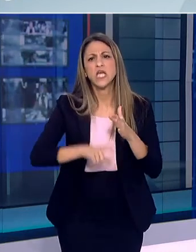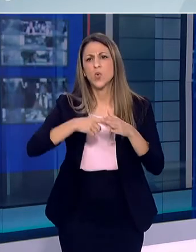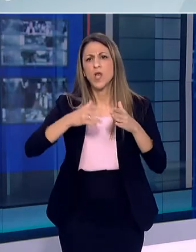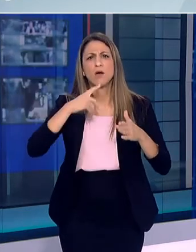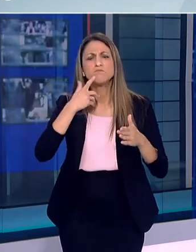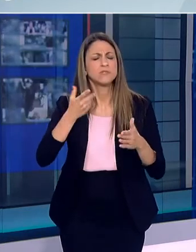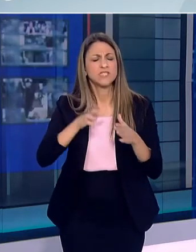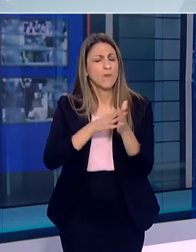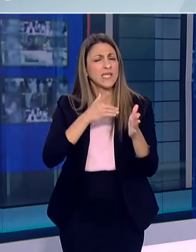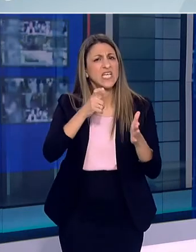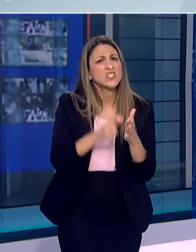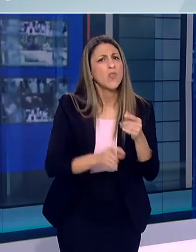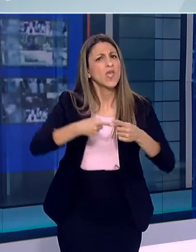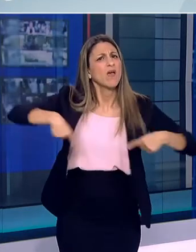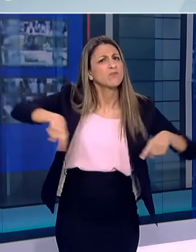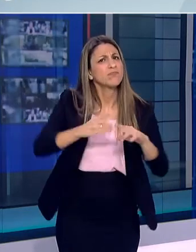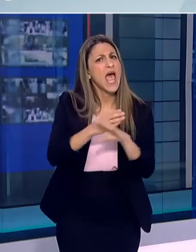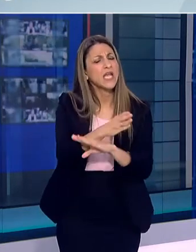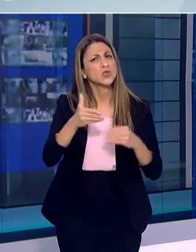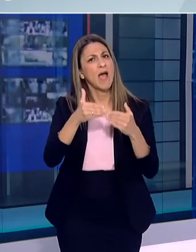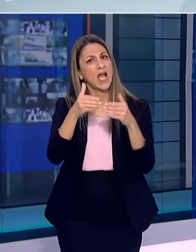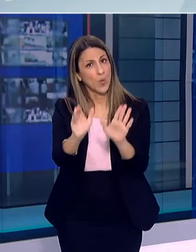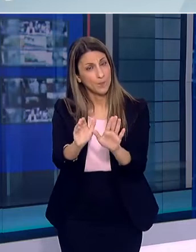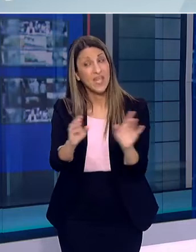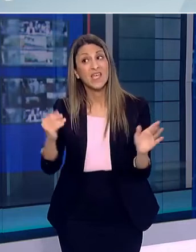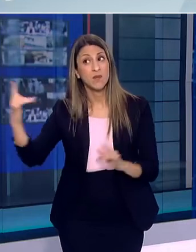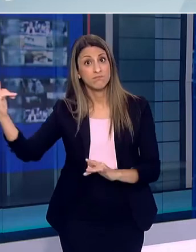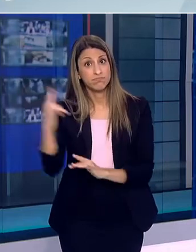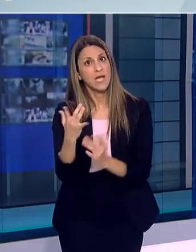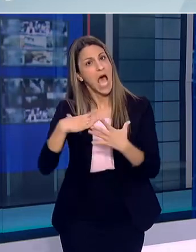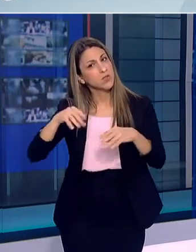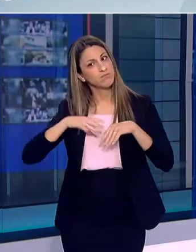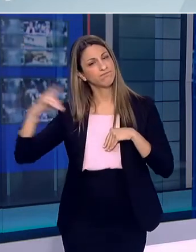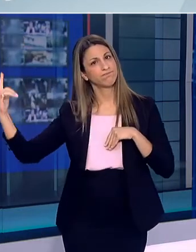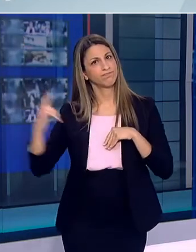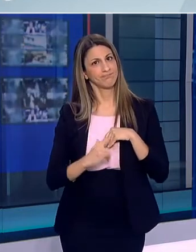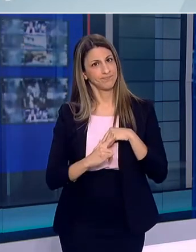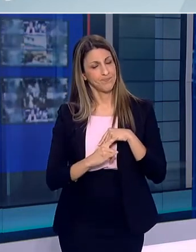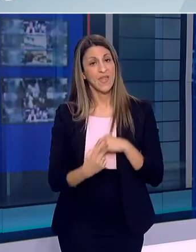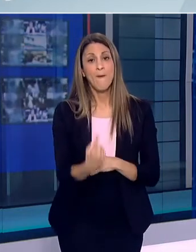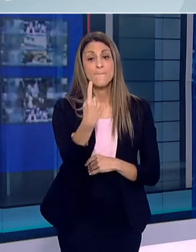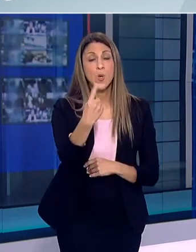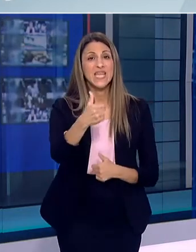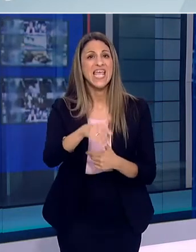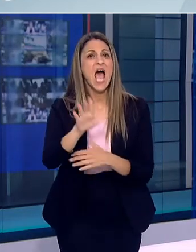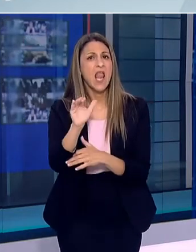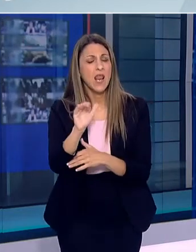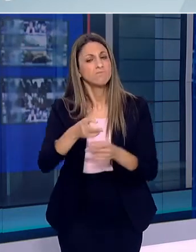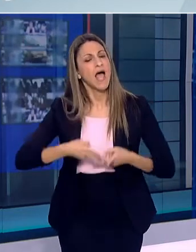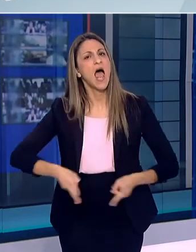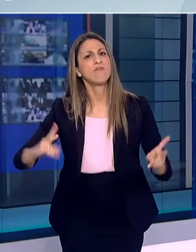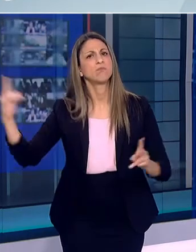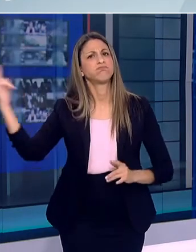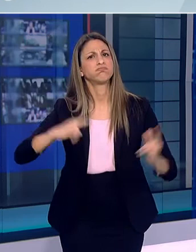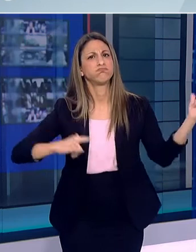το πρώτο στάδιο απελευθέρωσης των ταξιδιών στην Ελλάδα για επισκέπτες από άλλες χώρες Την 1η Ιουνίου θα υπάρξει πλήρης απελευθέρωση